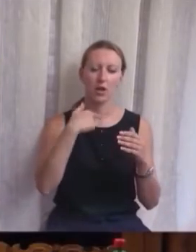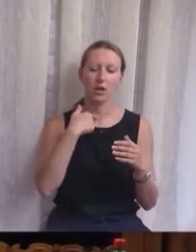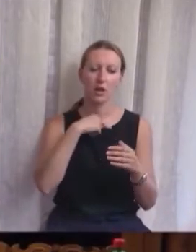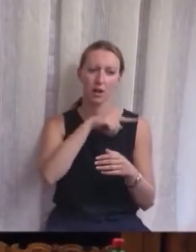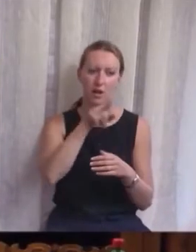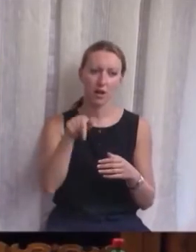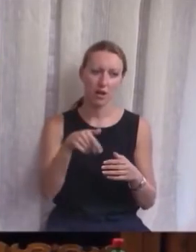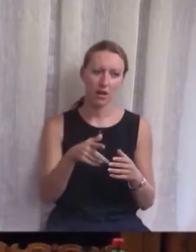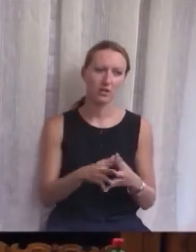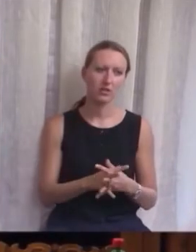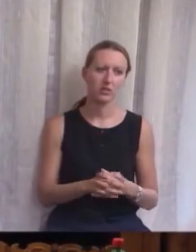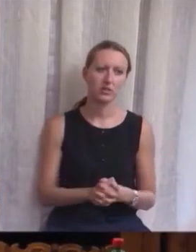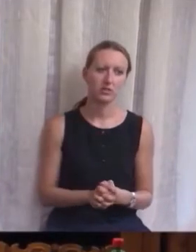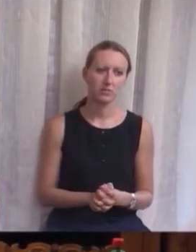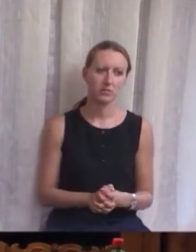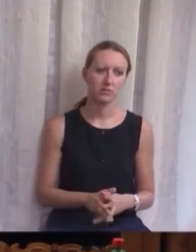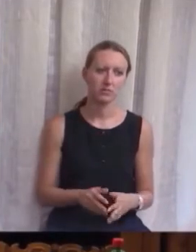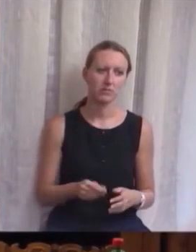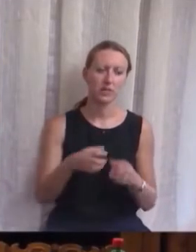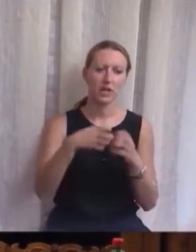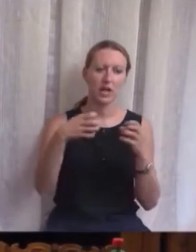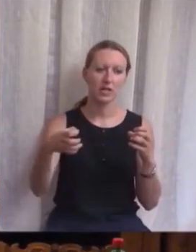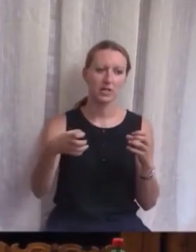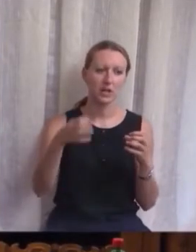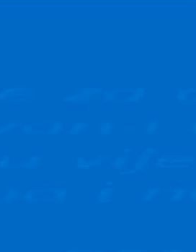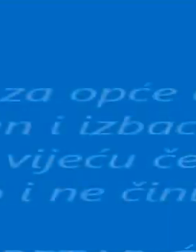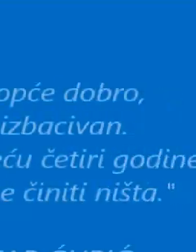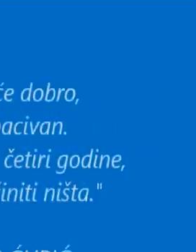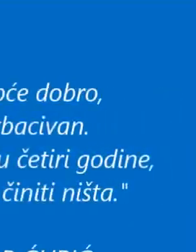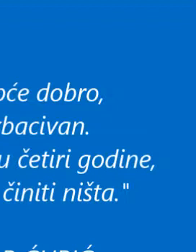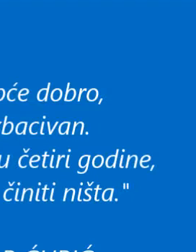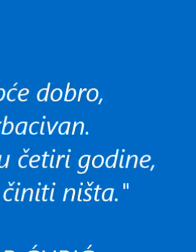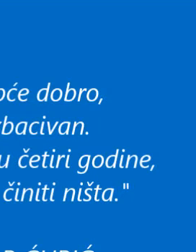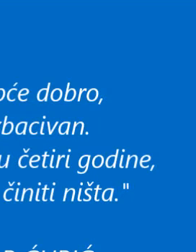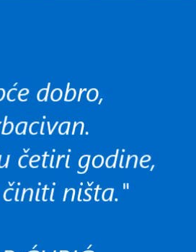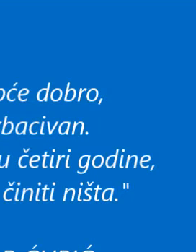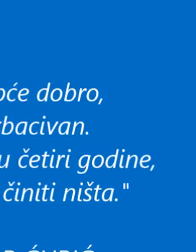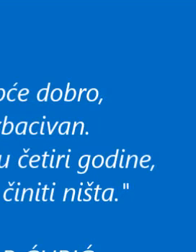glasanja. Nastavljam s dnevnim redom i...